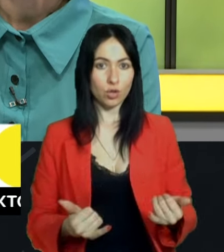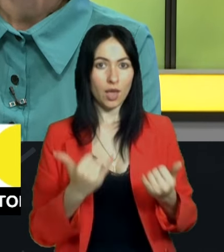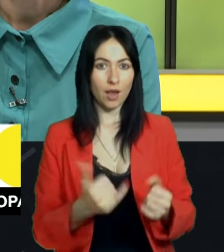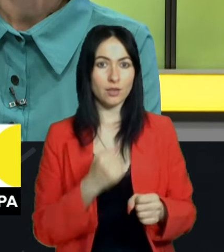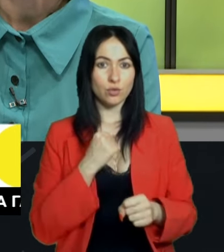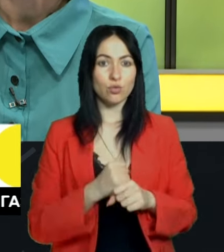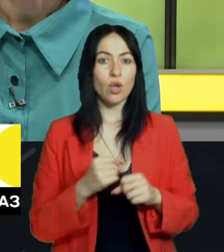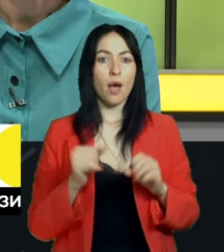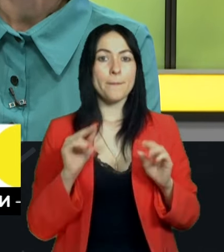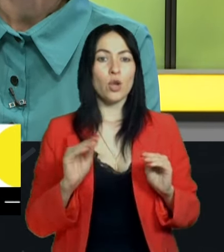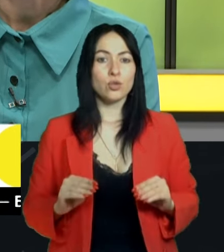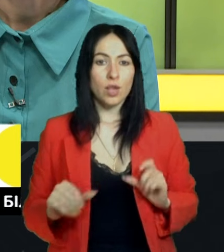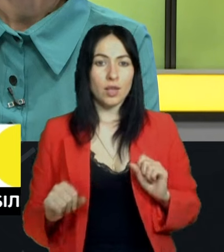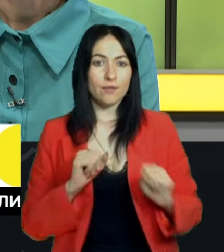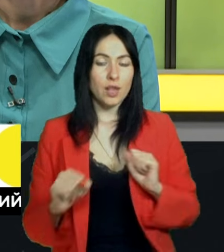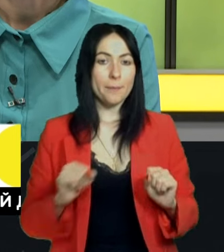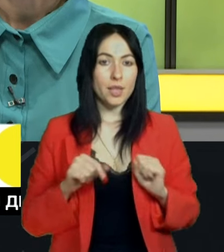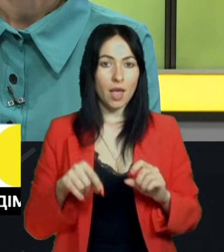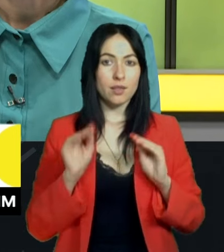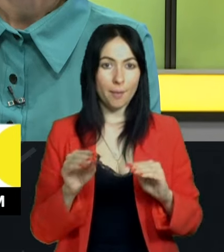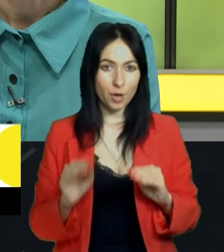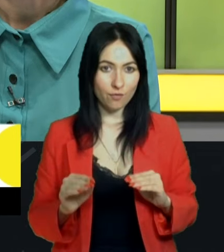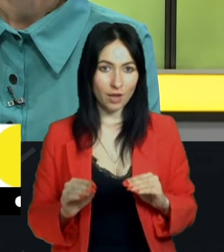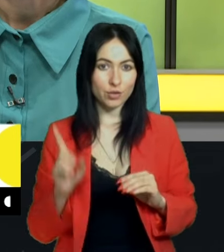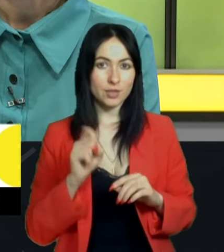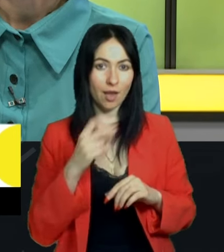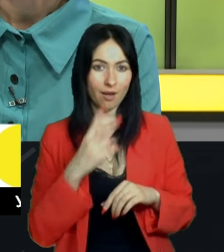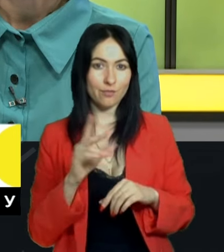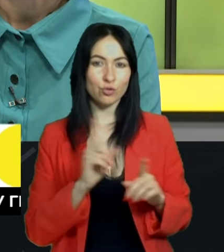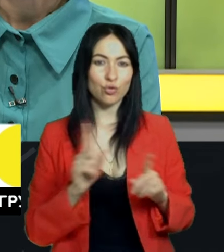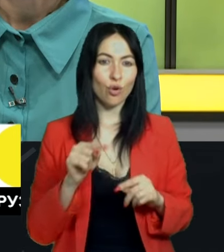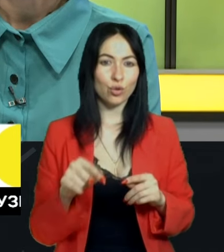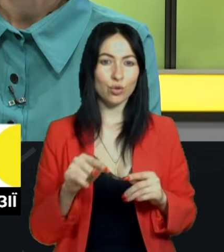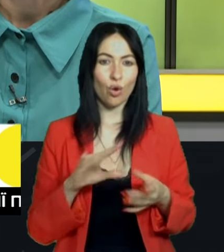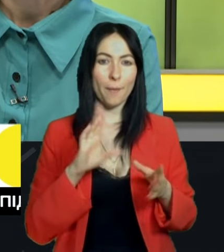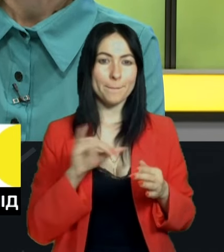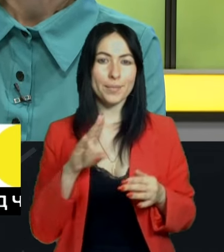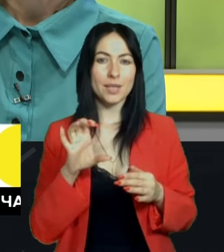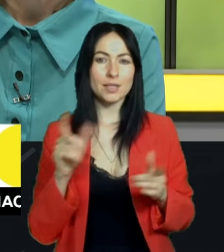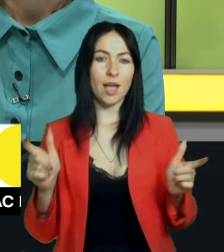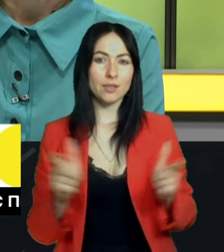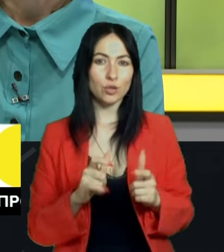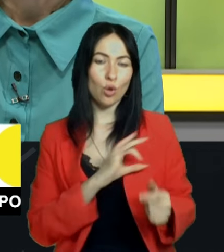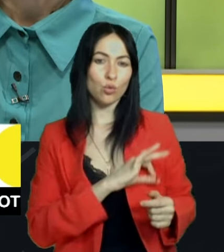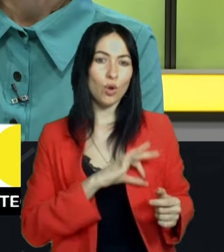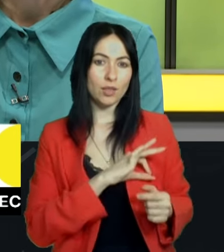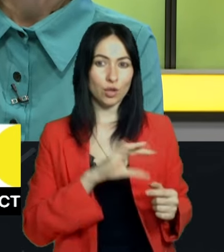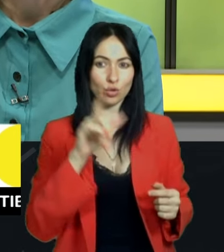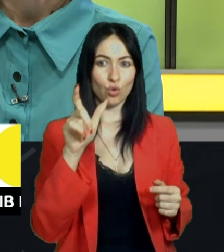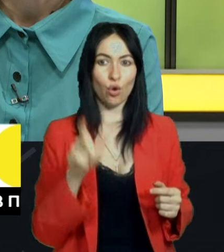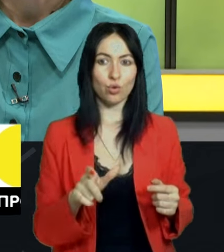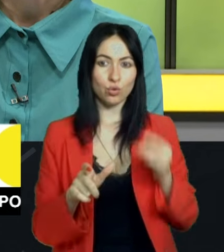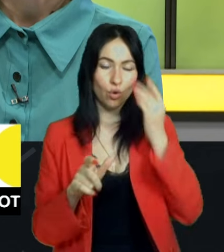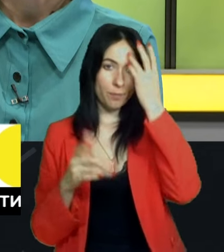керівництво у кримінальному впровадженні за факт щодо підсанкційної юридичної особи, яка